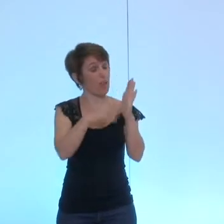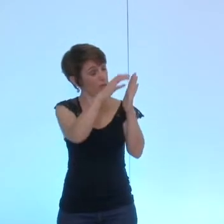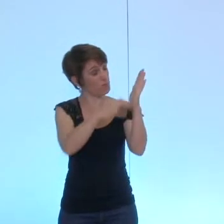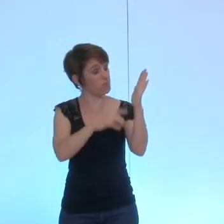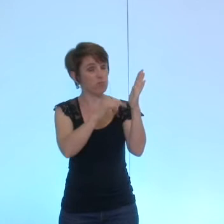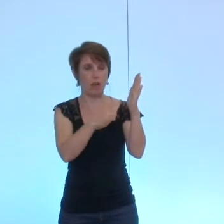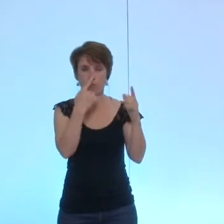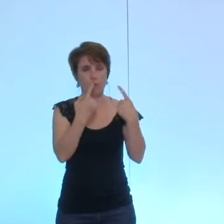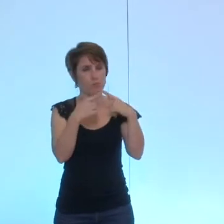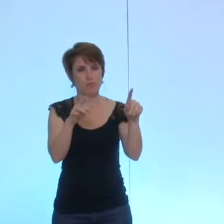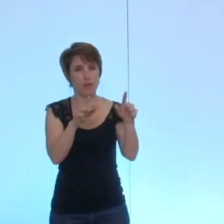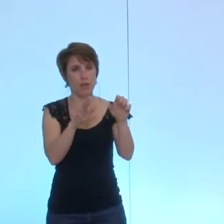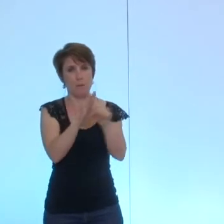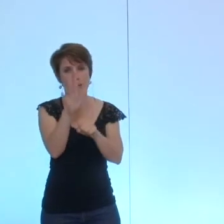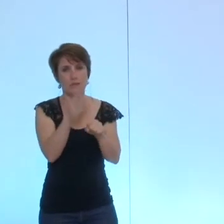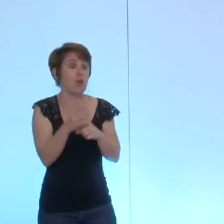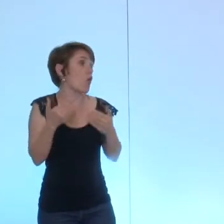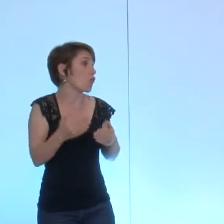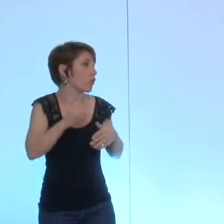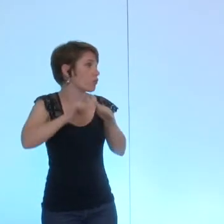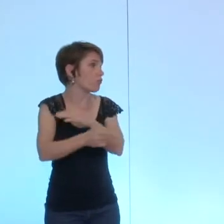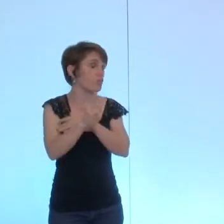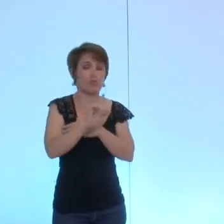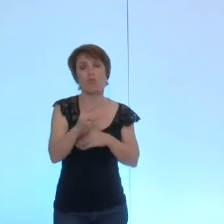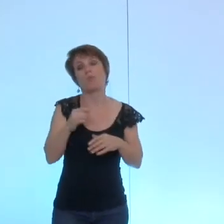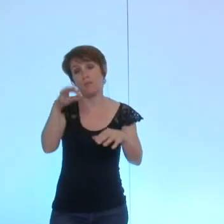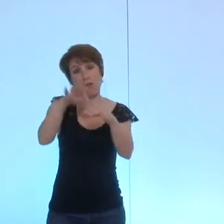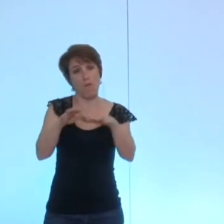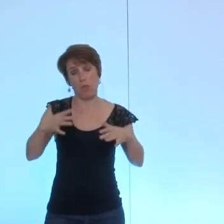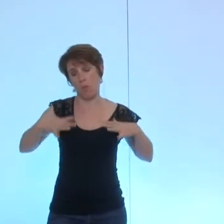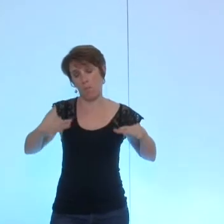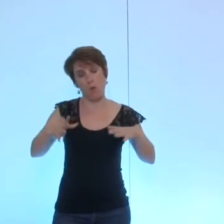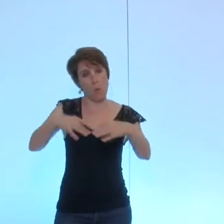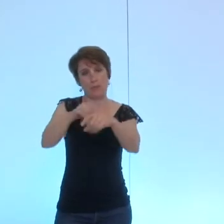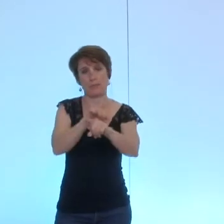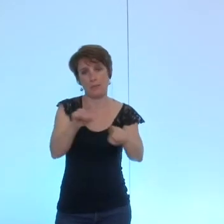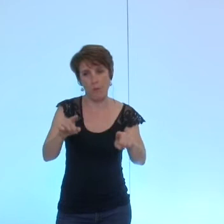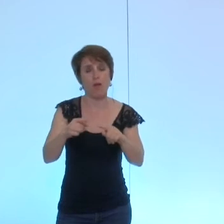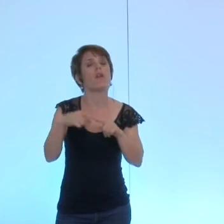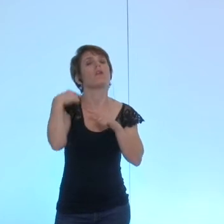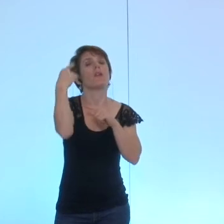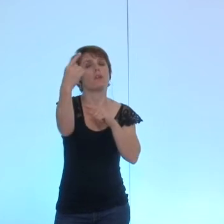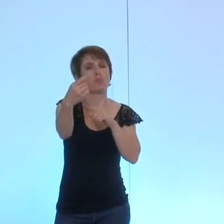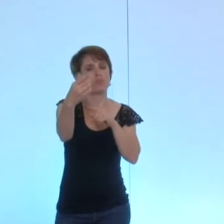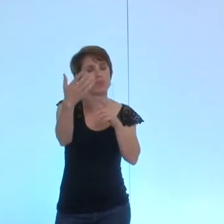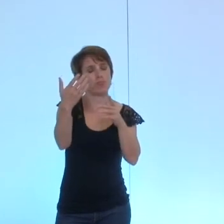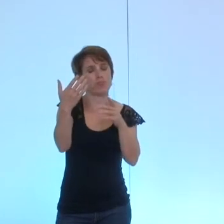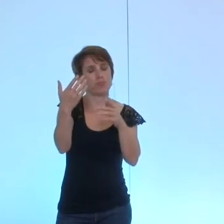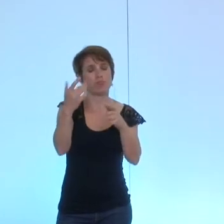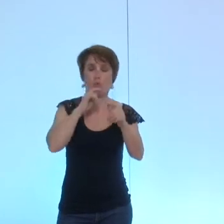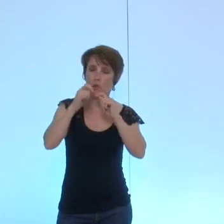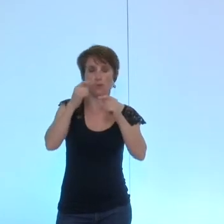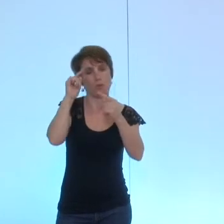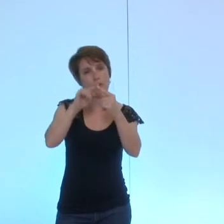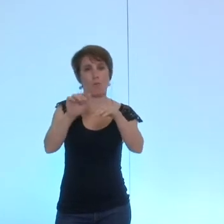dans le corps de la délibération voilà j'en dis pas plus pour aujourd'hui on ne prendra pas part au vote là-dessus et on aura l'occasion de revenir dans un autre cadre sur la politique de l